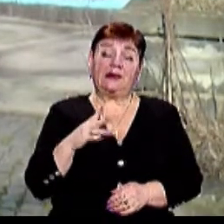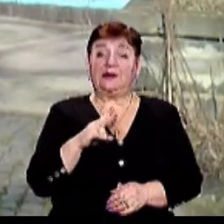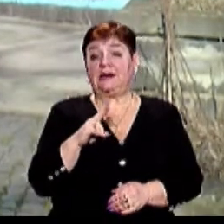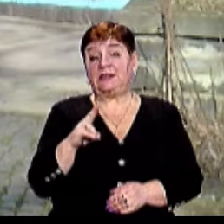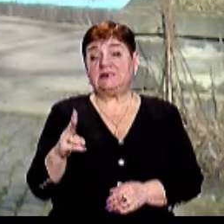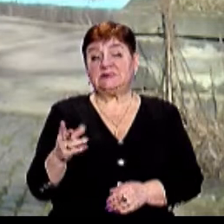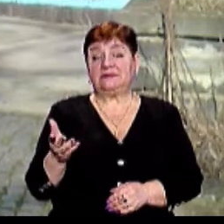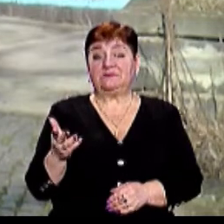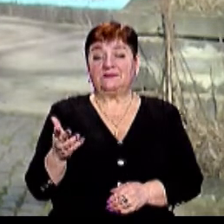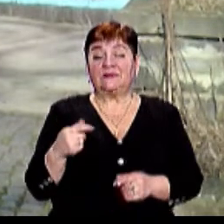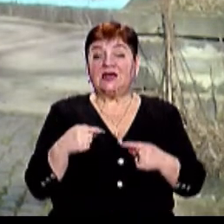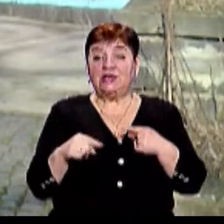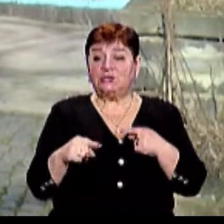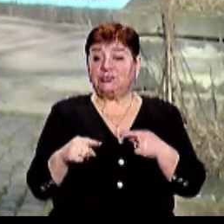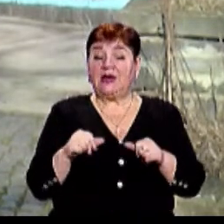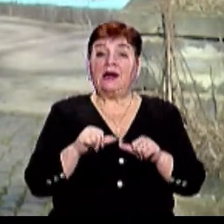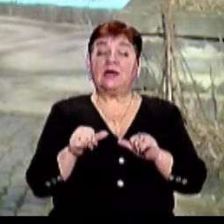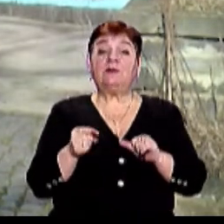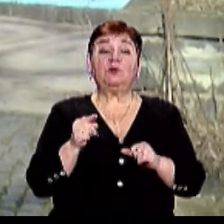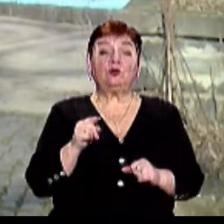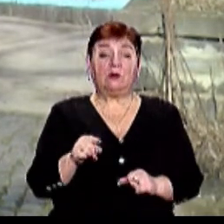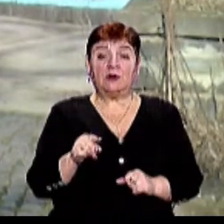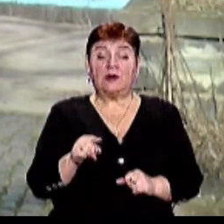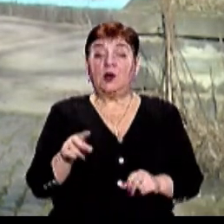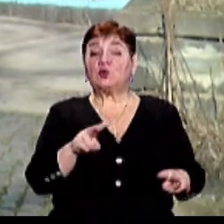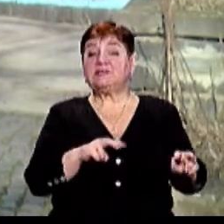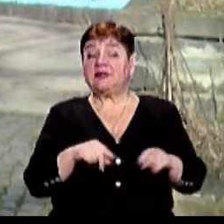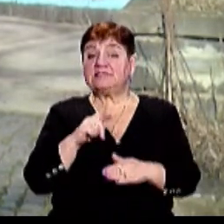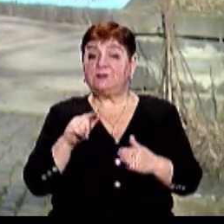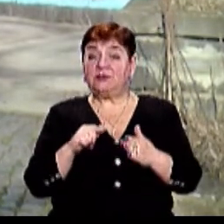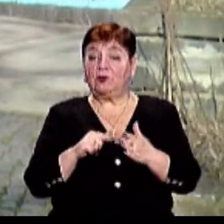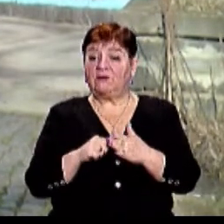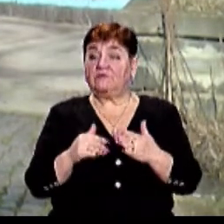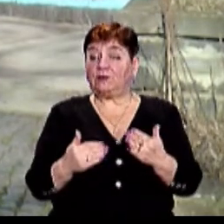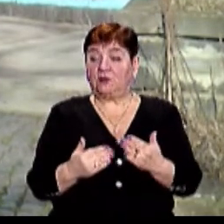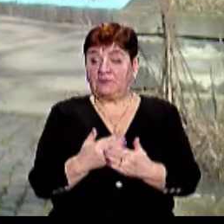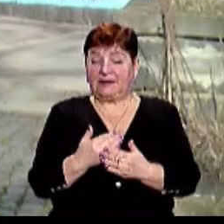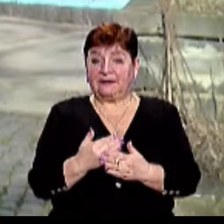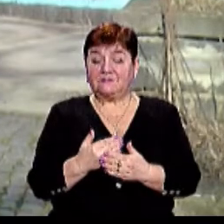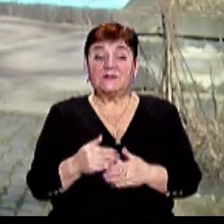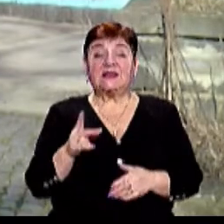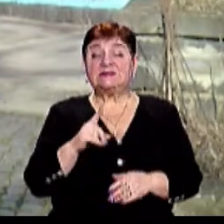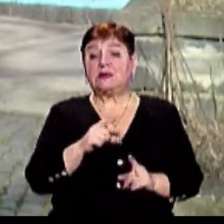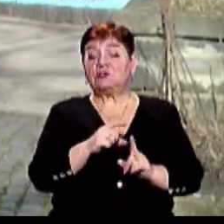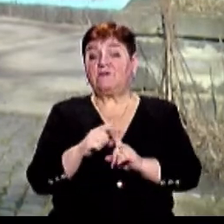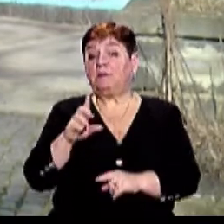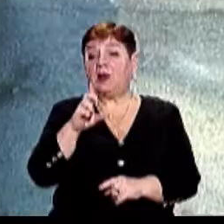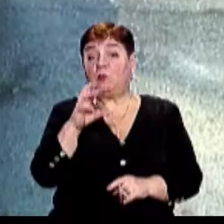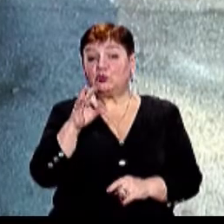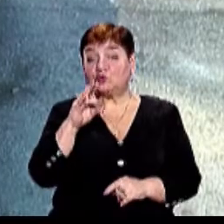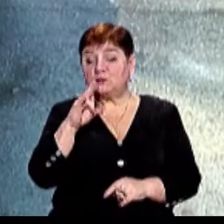там інші Крім того, розглядається питання відновлення бюлету За словами Олега Боршовського,